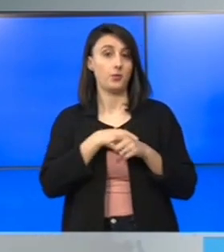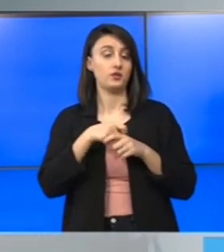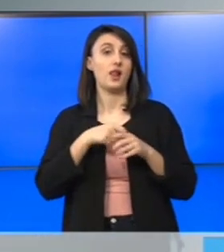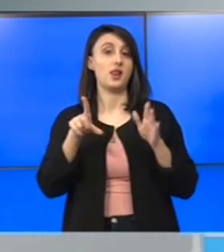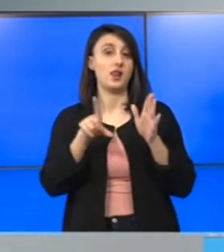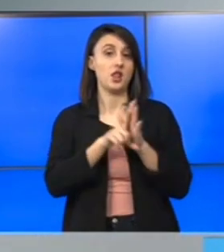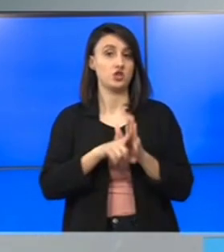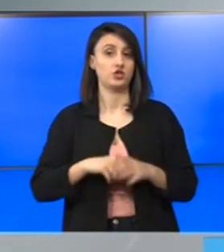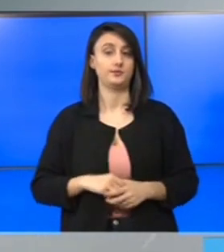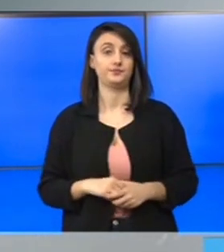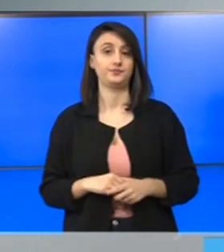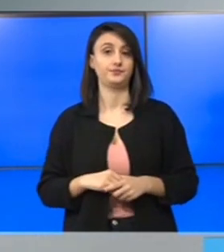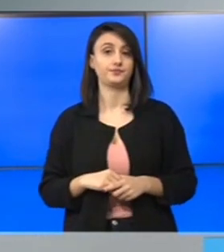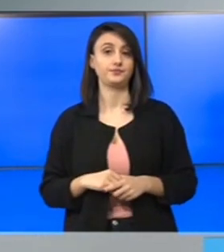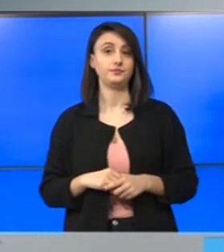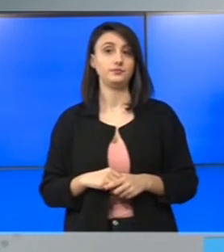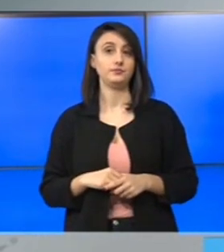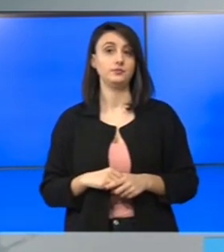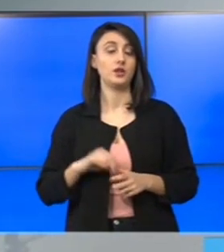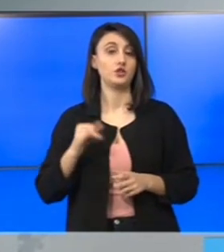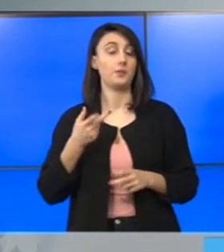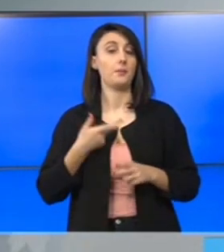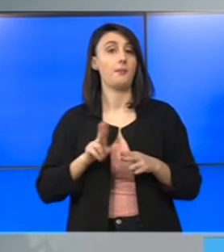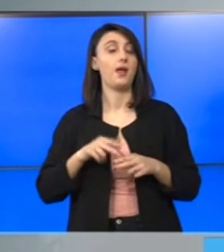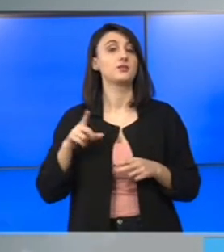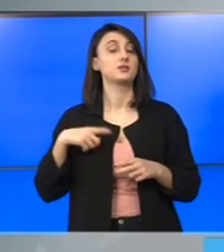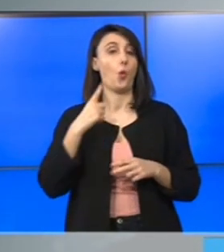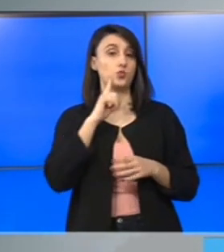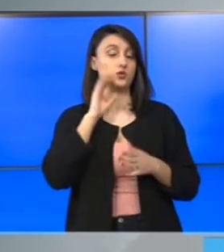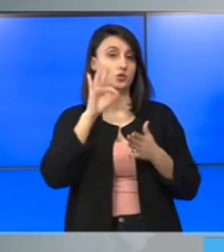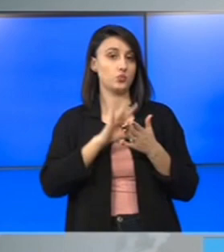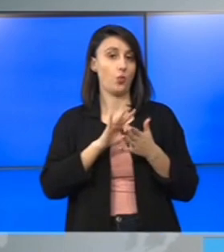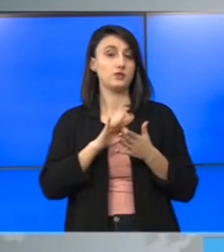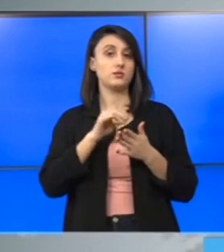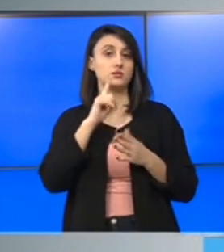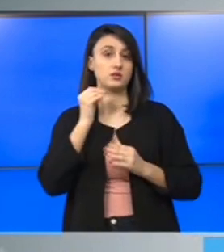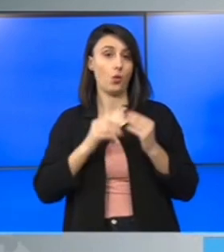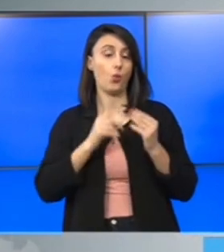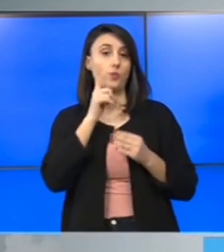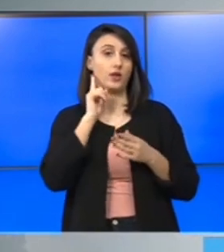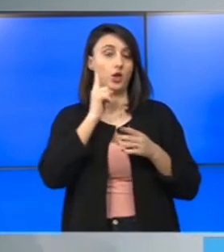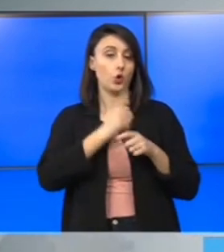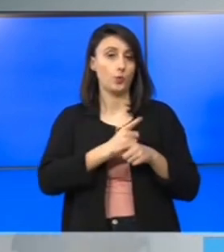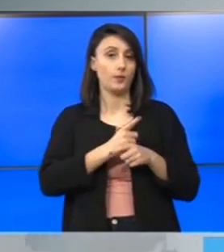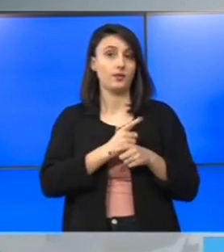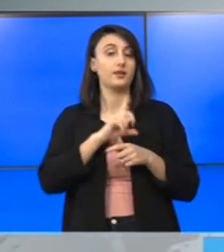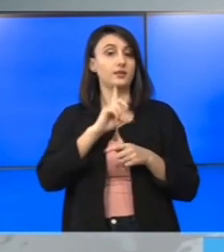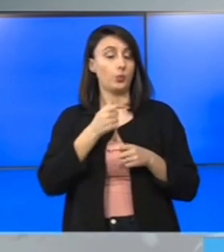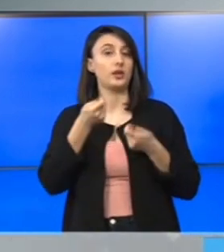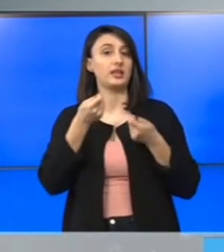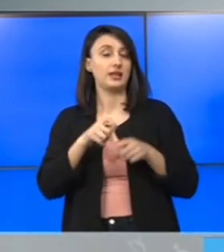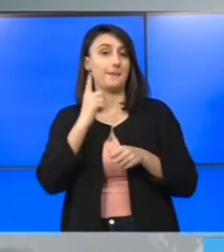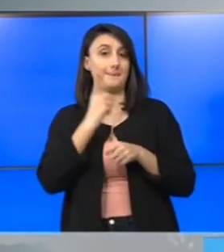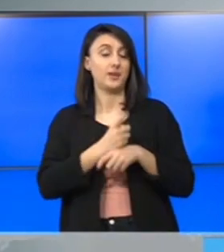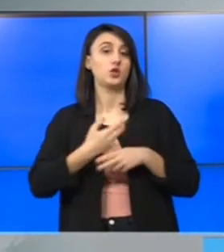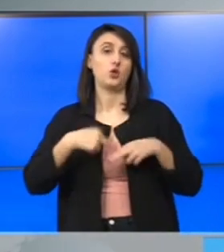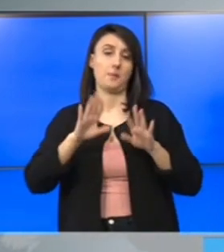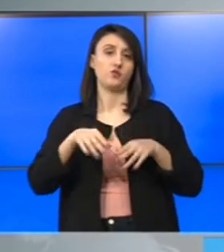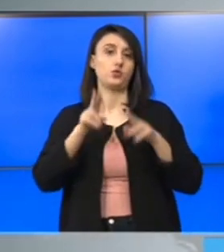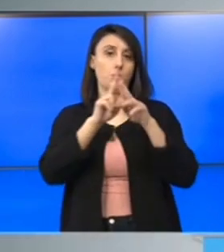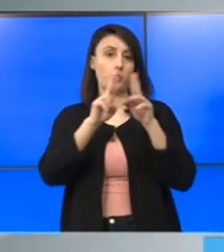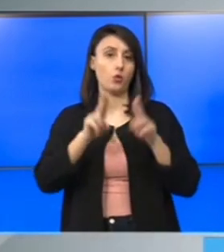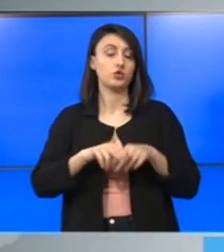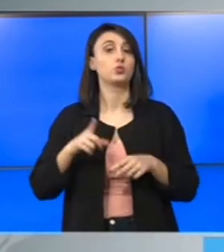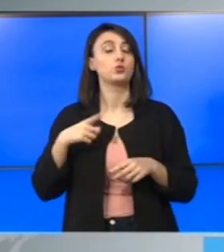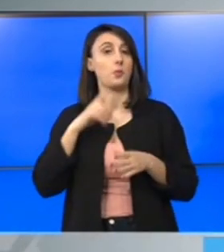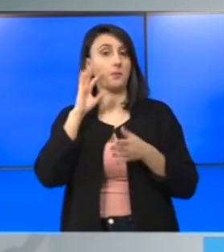legislativă și mai e o situație în care e o numire pe mandat care trebuie să-i cheie mandatul. Ne-am avut o procedură, sunt